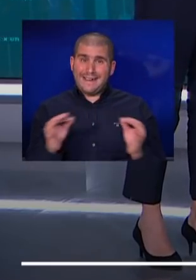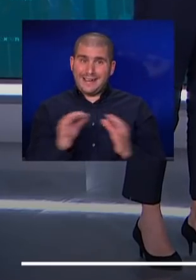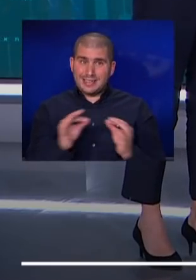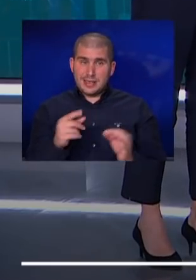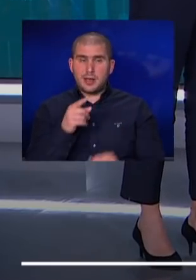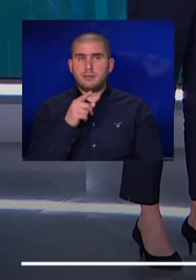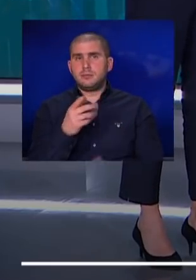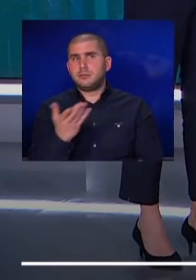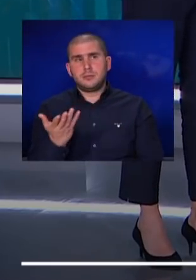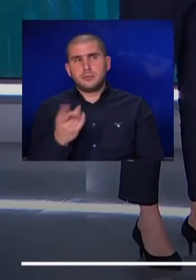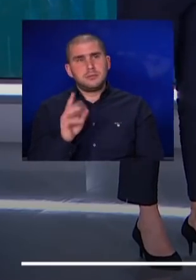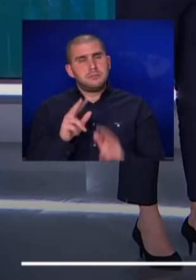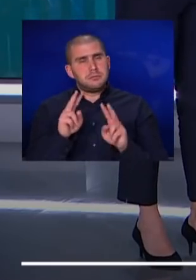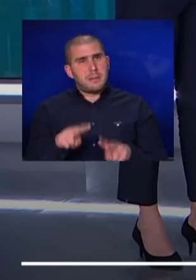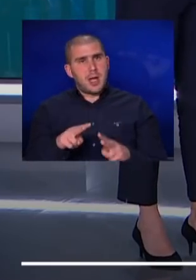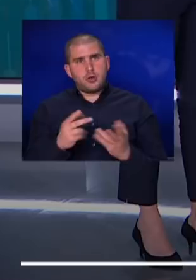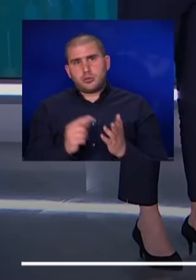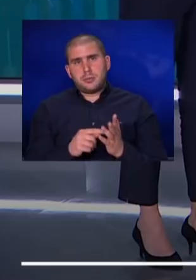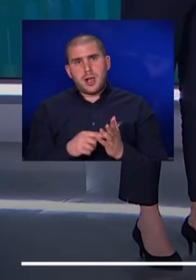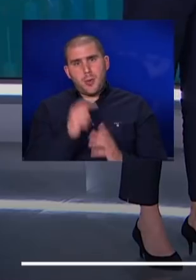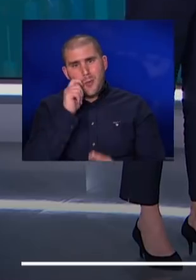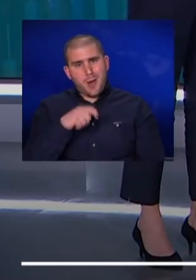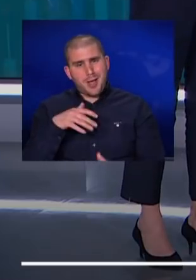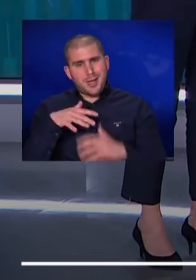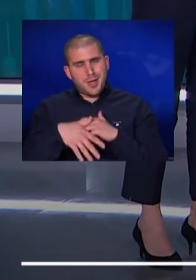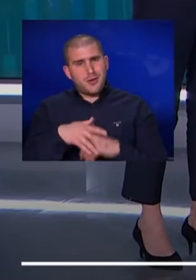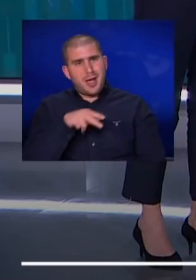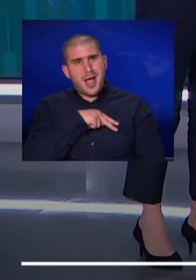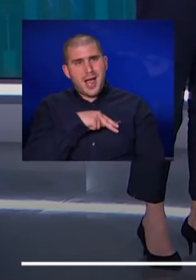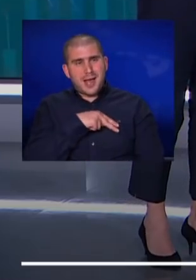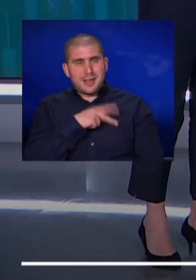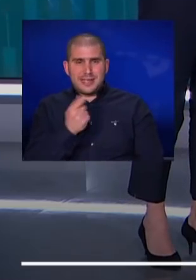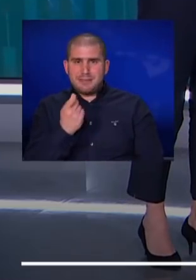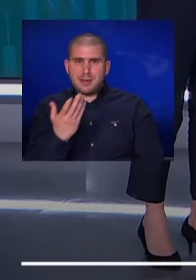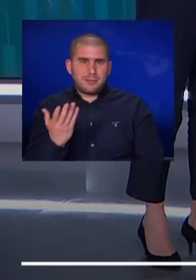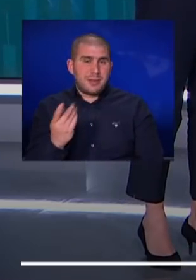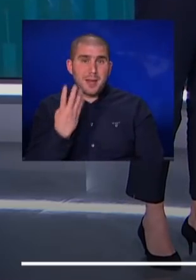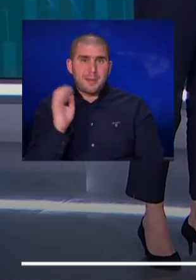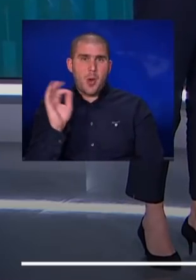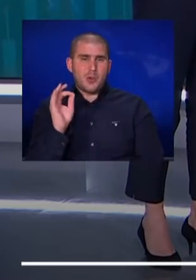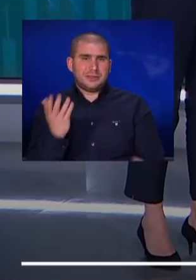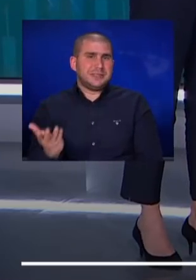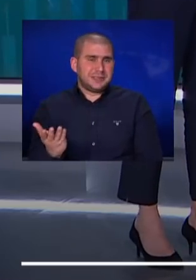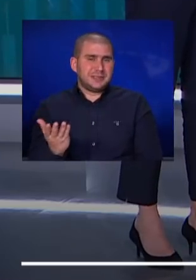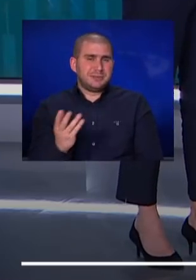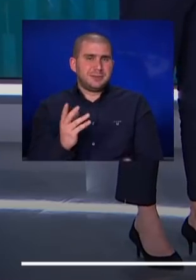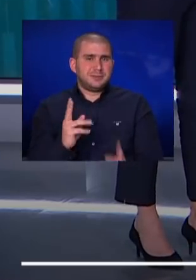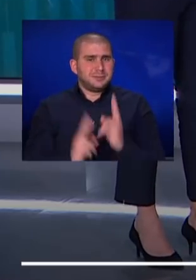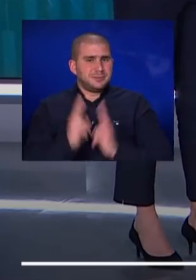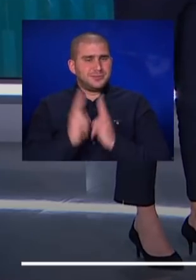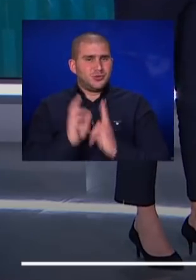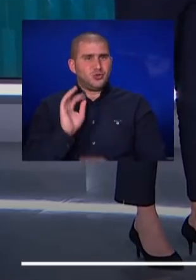ממש בעקבות אוקראינה שאחראית לכמעט 40% מהתצרוכת